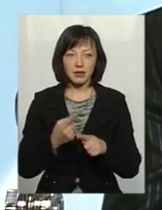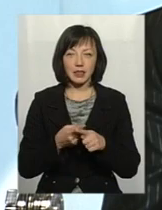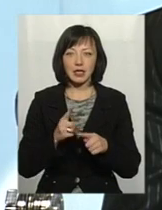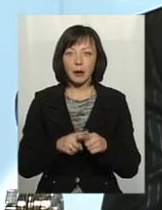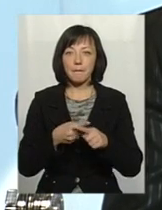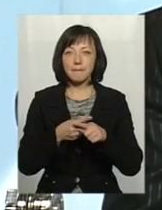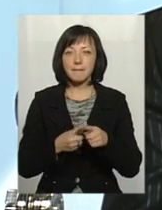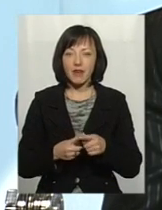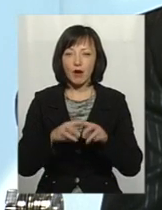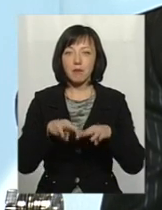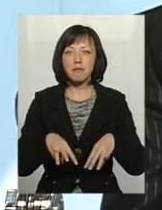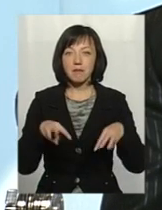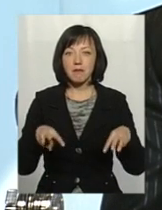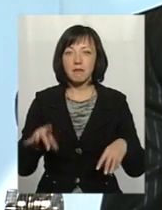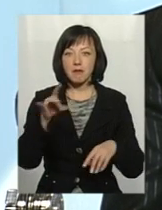Хмельниччину.